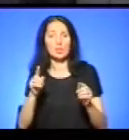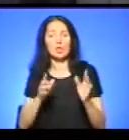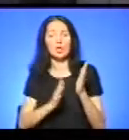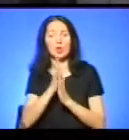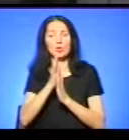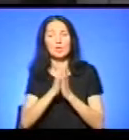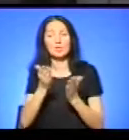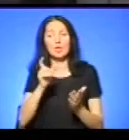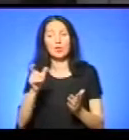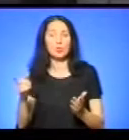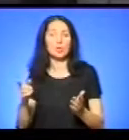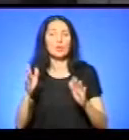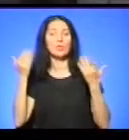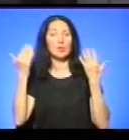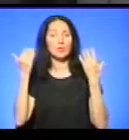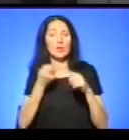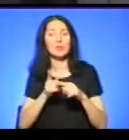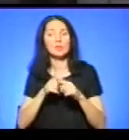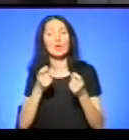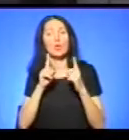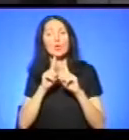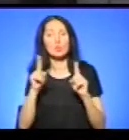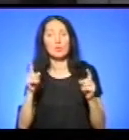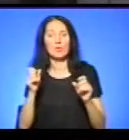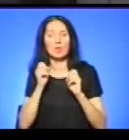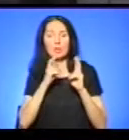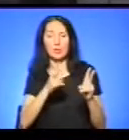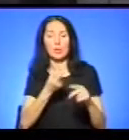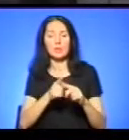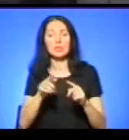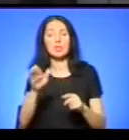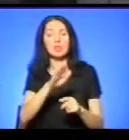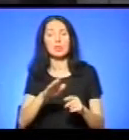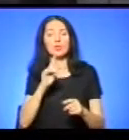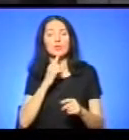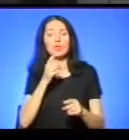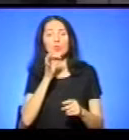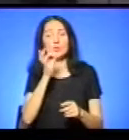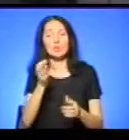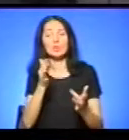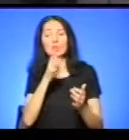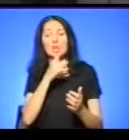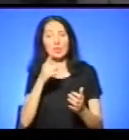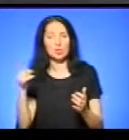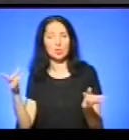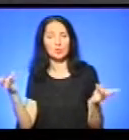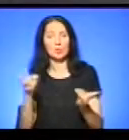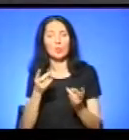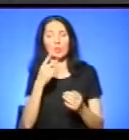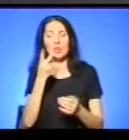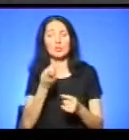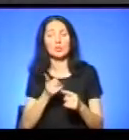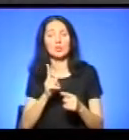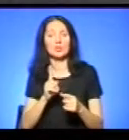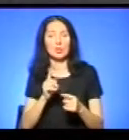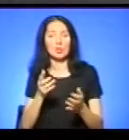це дуже особливо небезпеку становить. Ці території, ну, трудно сказати, щоб скільки буде по часі, дивлячись від якої території, але